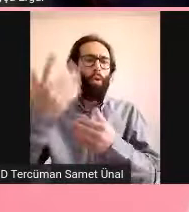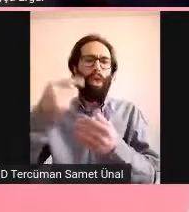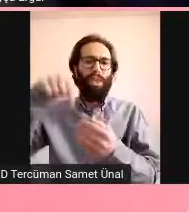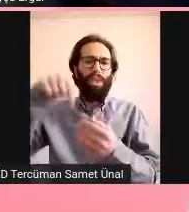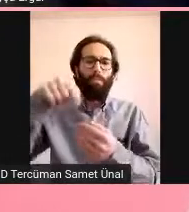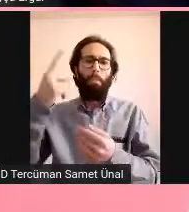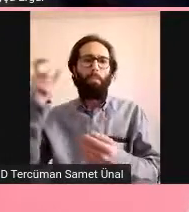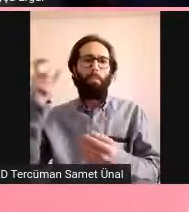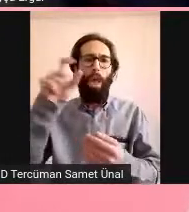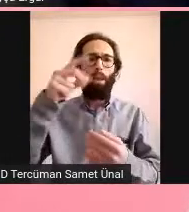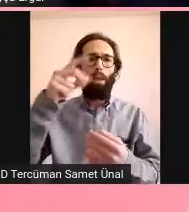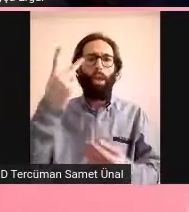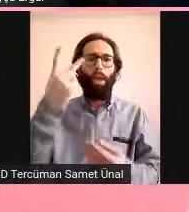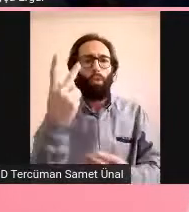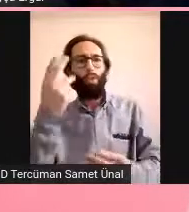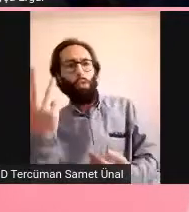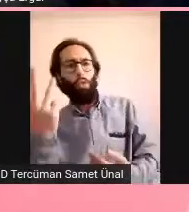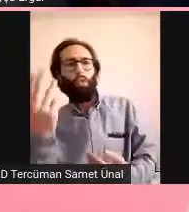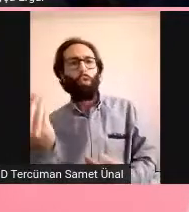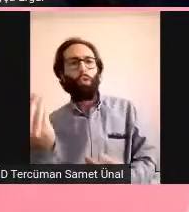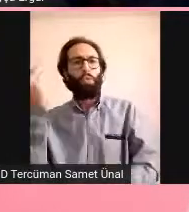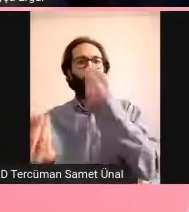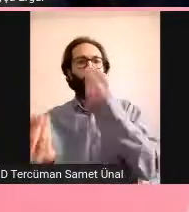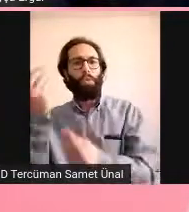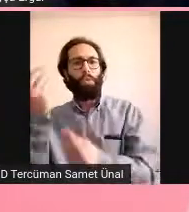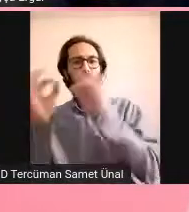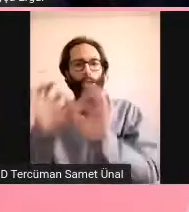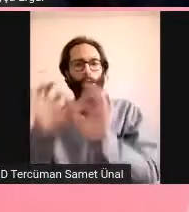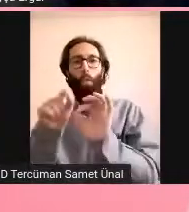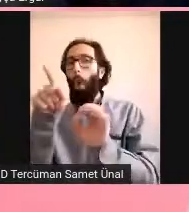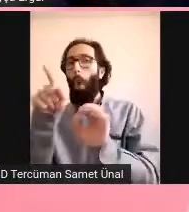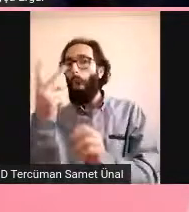korona aslında hafif geçmiş akciğer açısından.